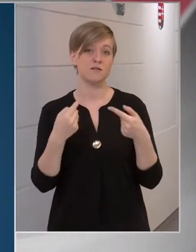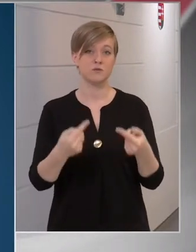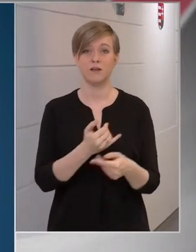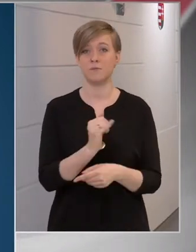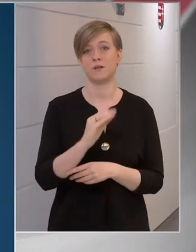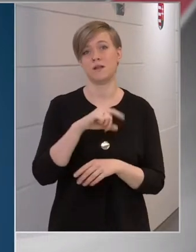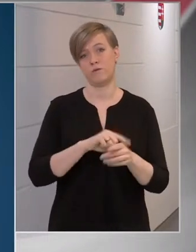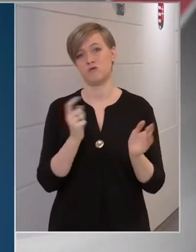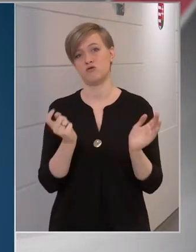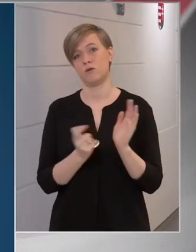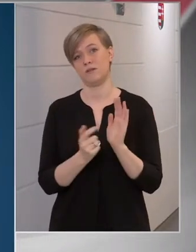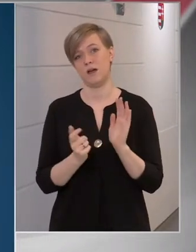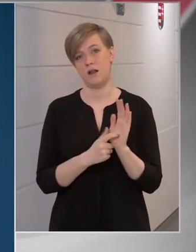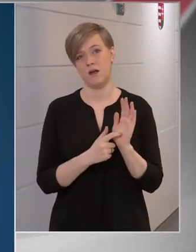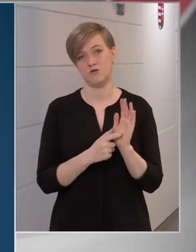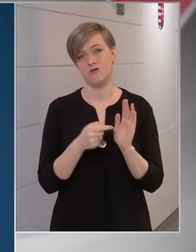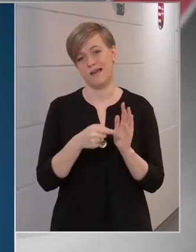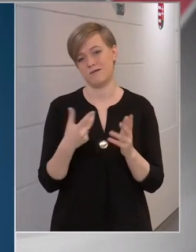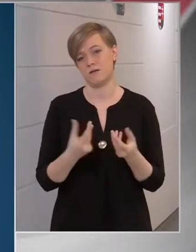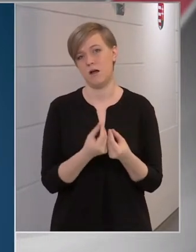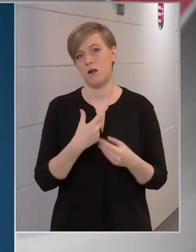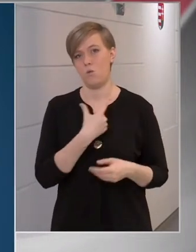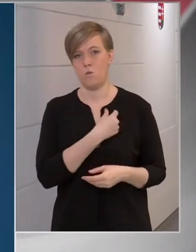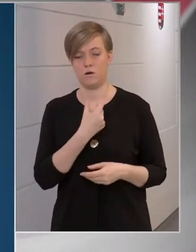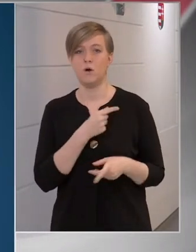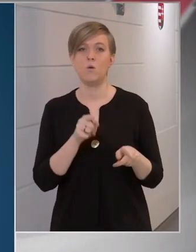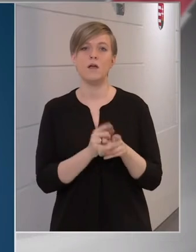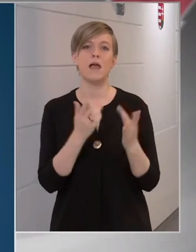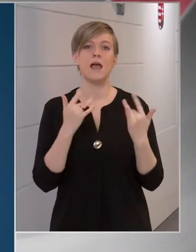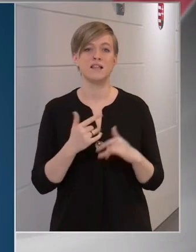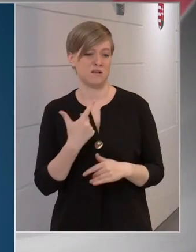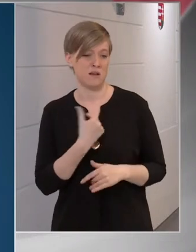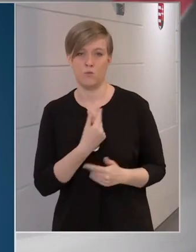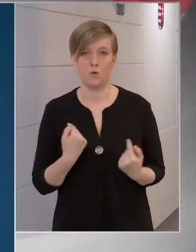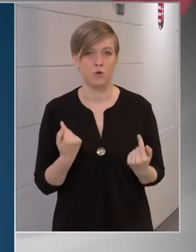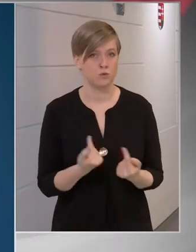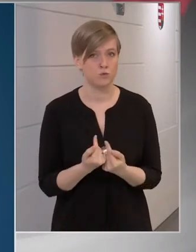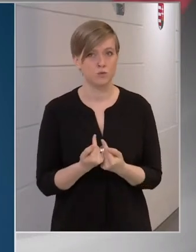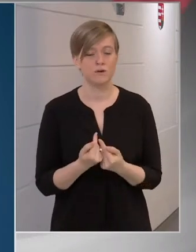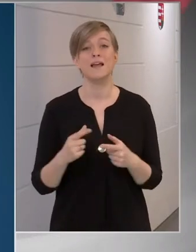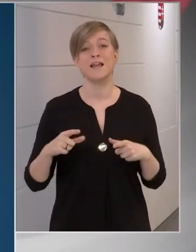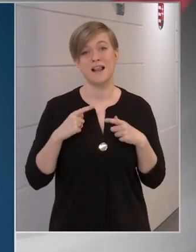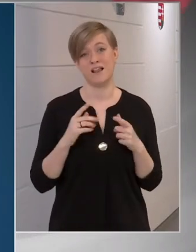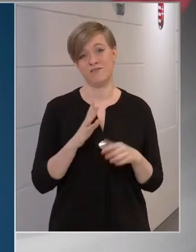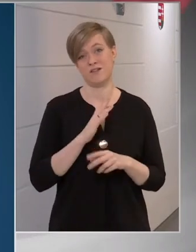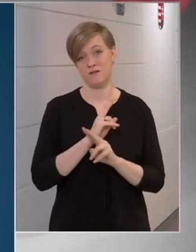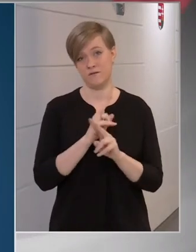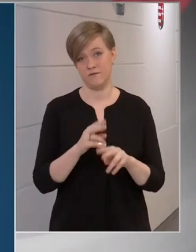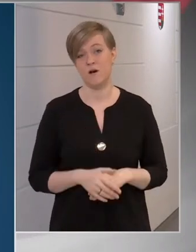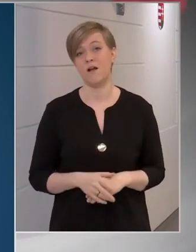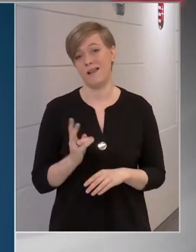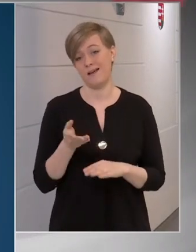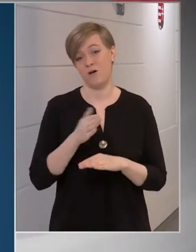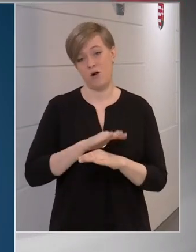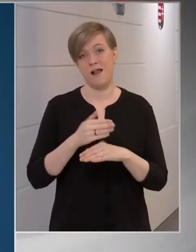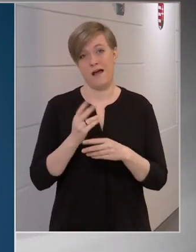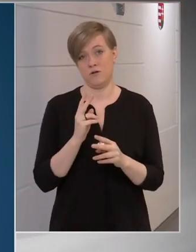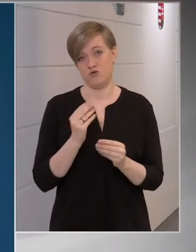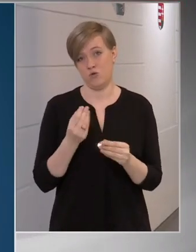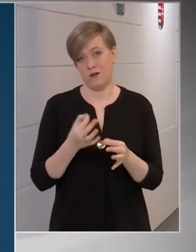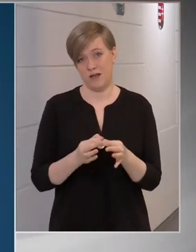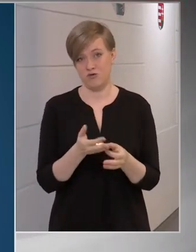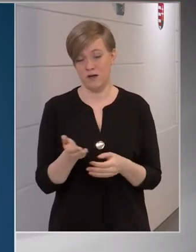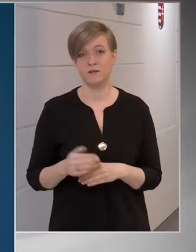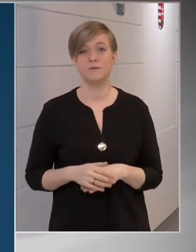minden orvos köteles ezzel oltani. Egy olyan helyzetben, amikor ha nem oltunk, akkor az életeket veszélyeztet, sőt halálhoz vezet sok esetben.